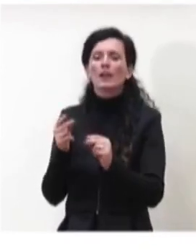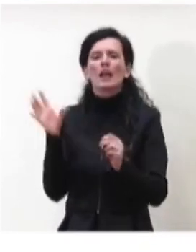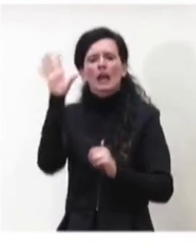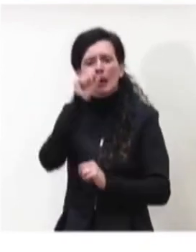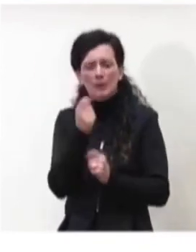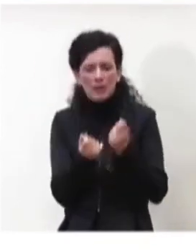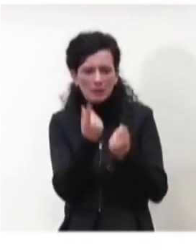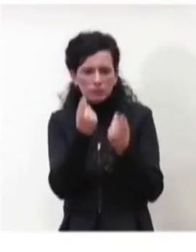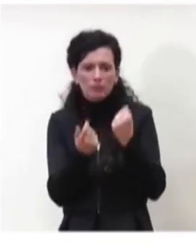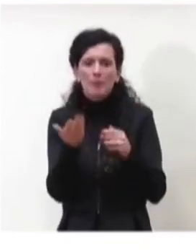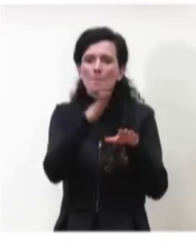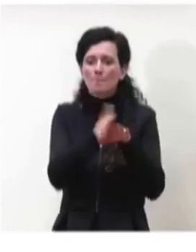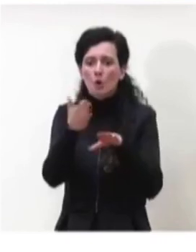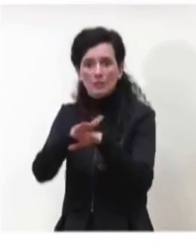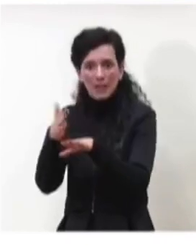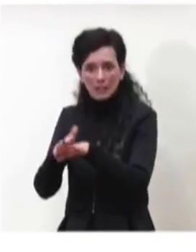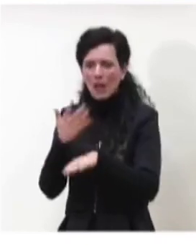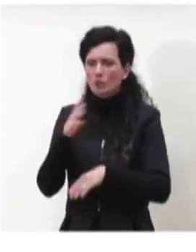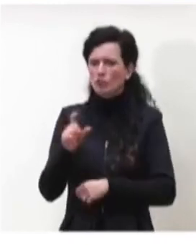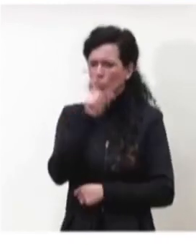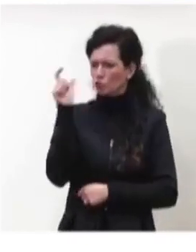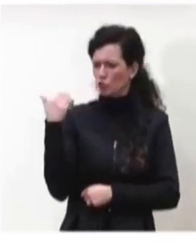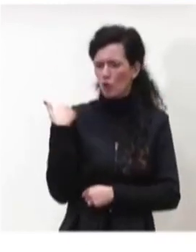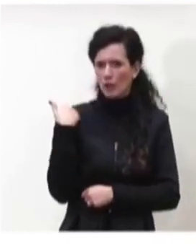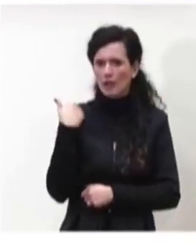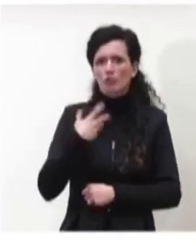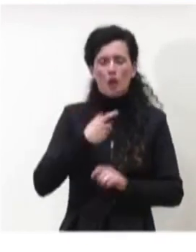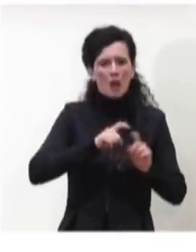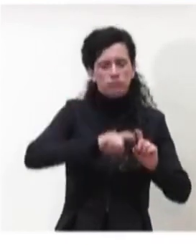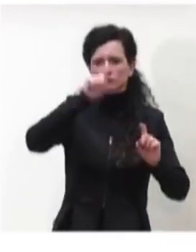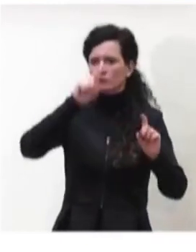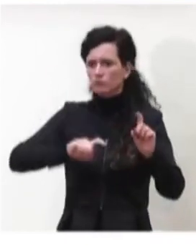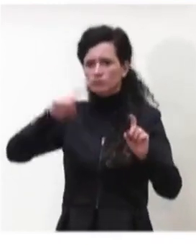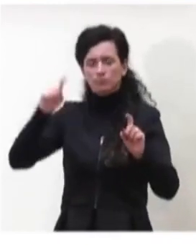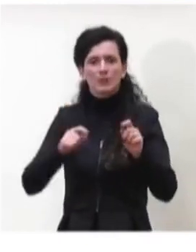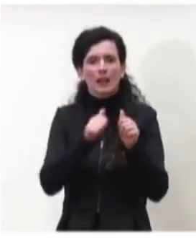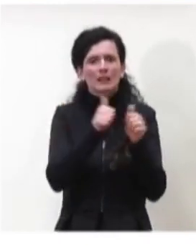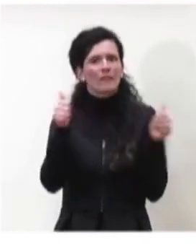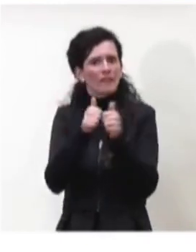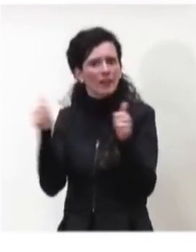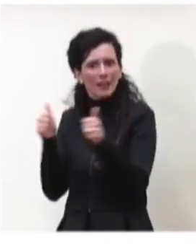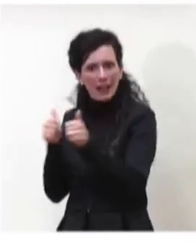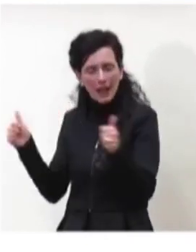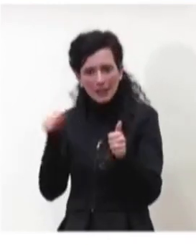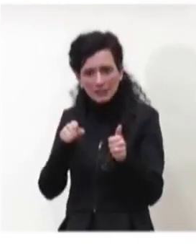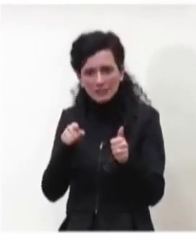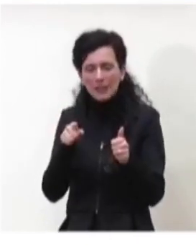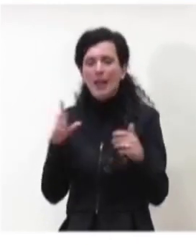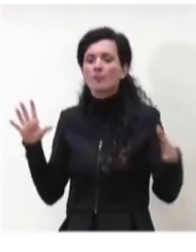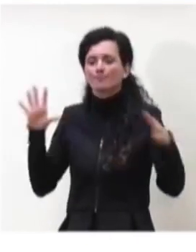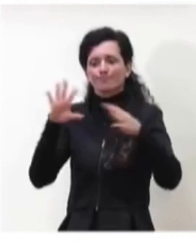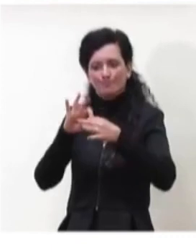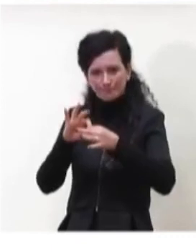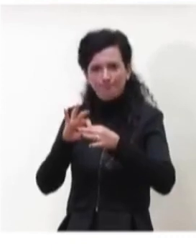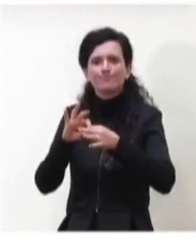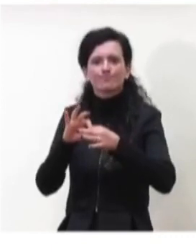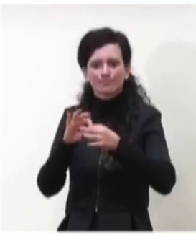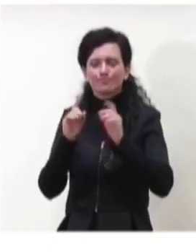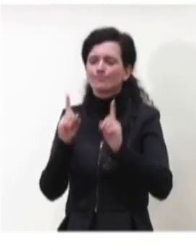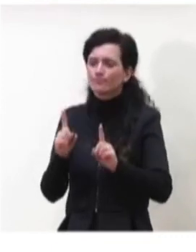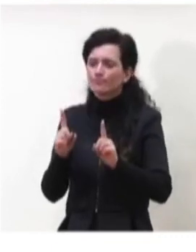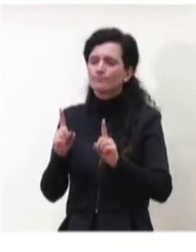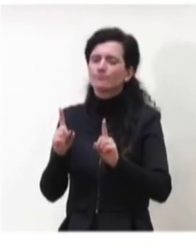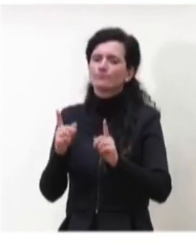abbiamo avuto alcuni sbalzi che probabilmente sono legati anche alla segnalazione dei casi